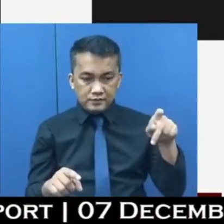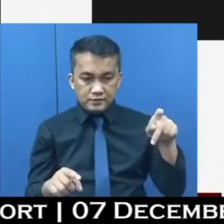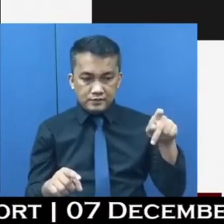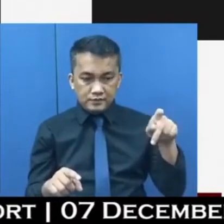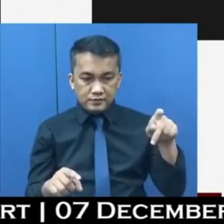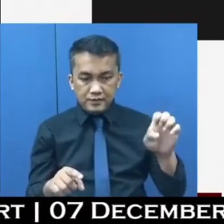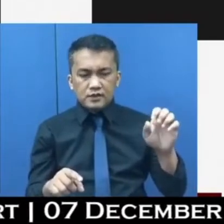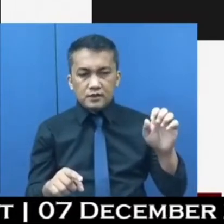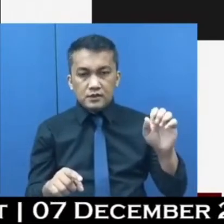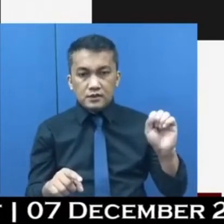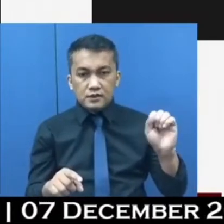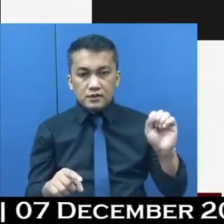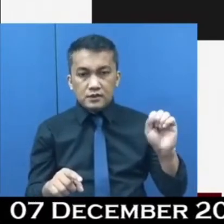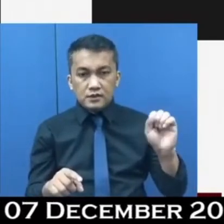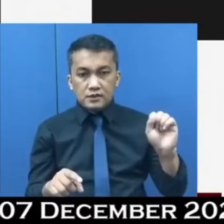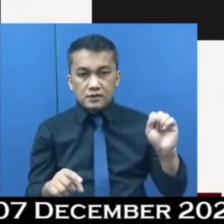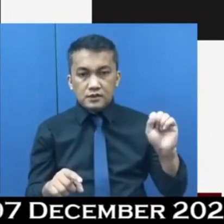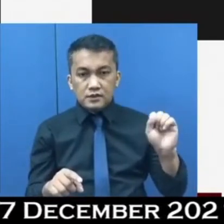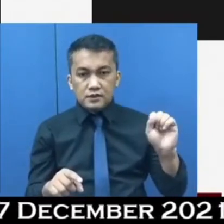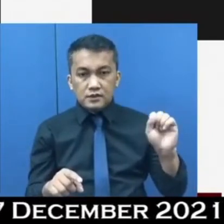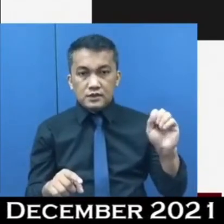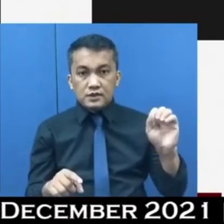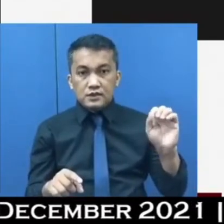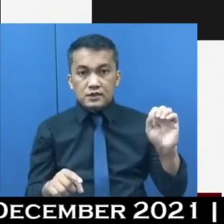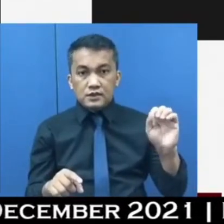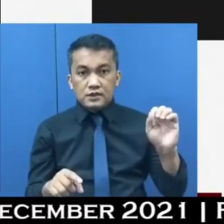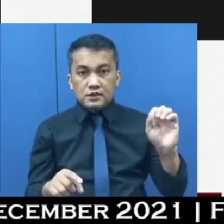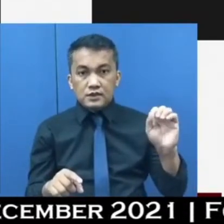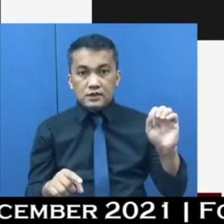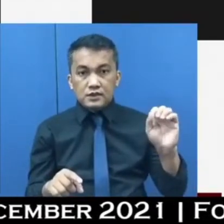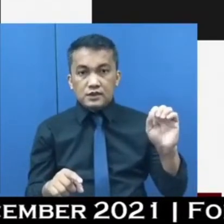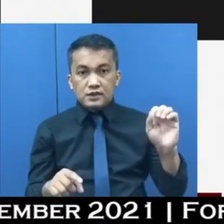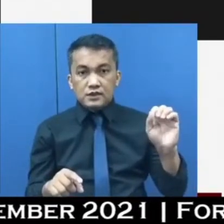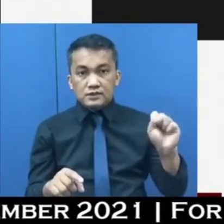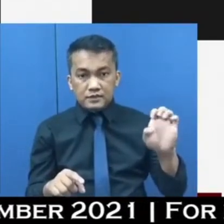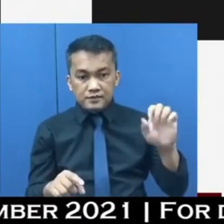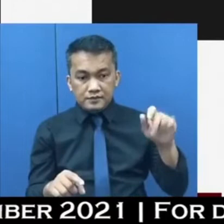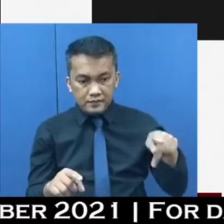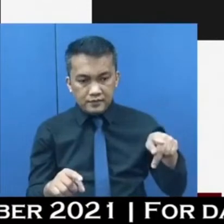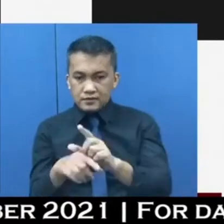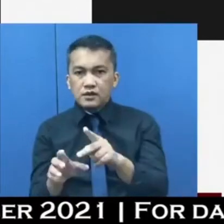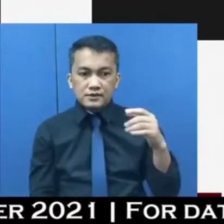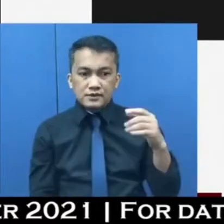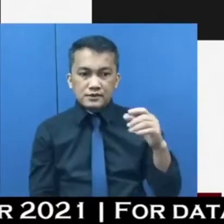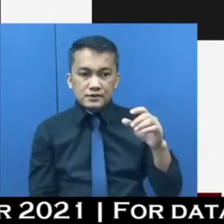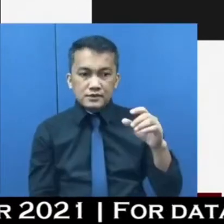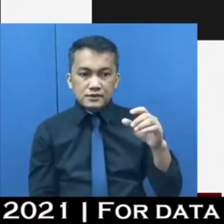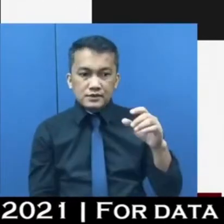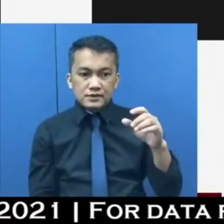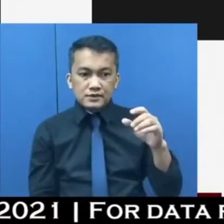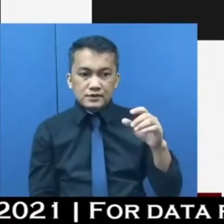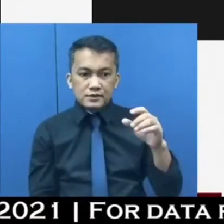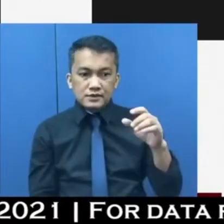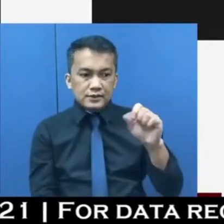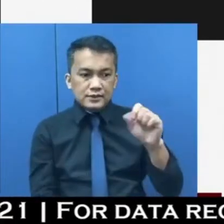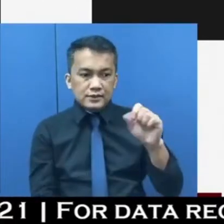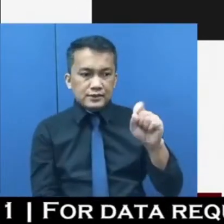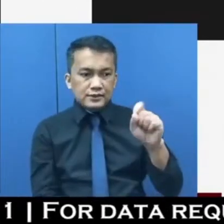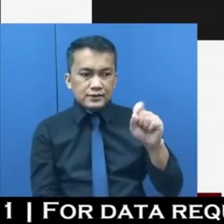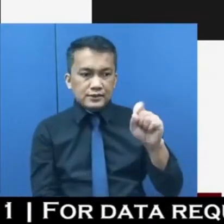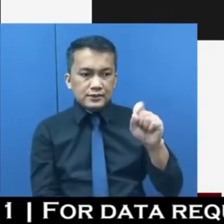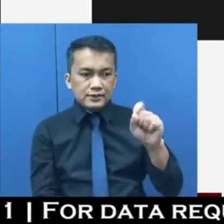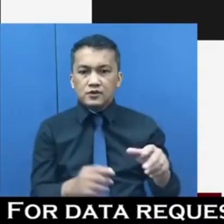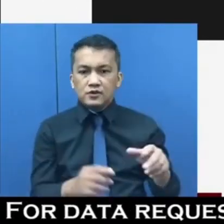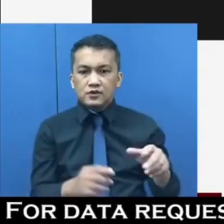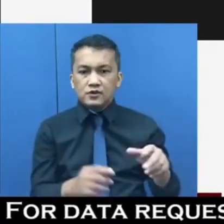ating labor force participation rate nung September ay nasa 63.3%. Itong October naman ay nasa 62